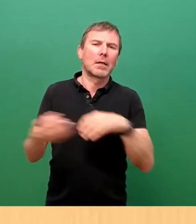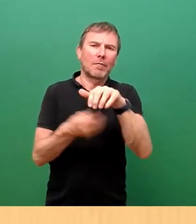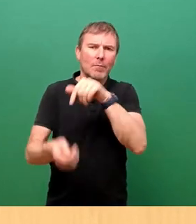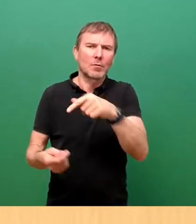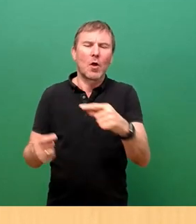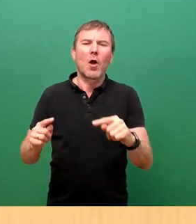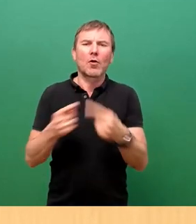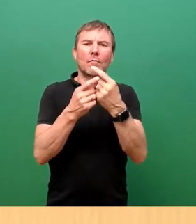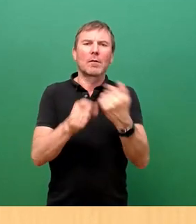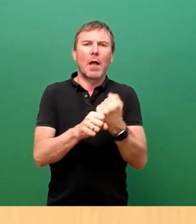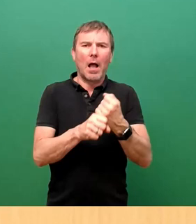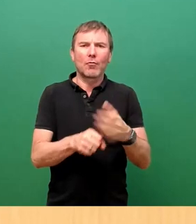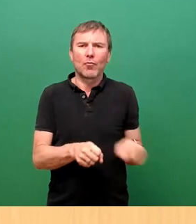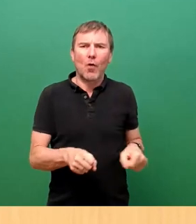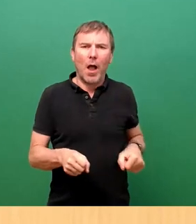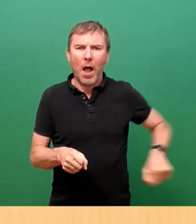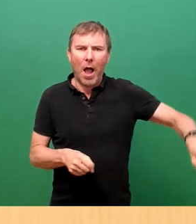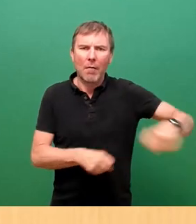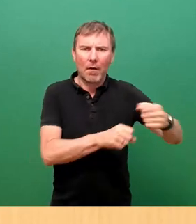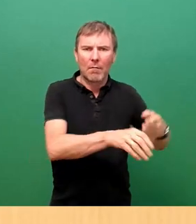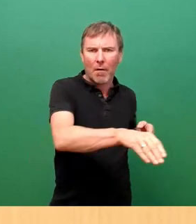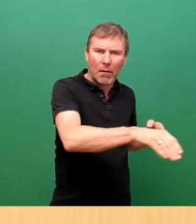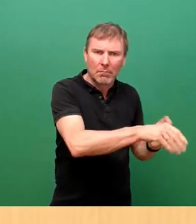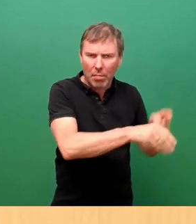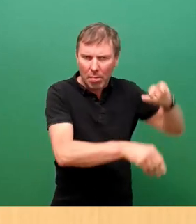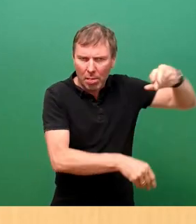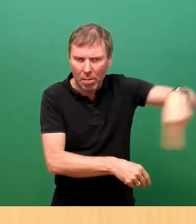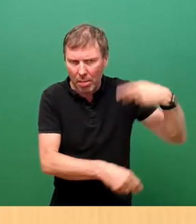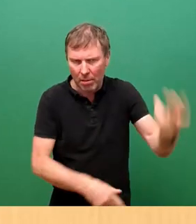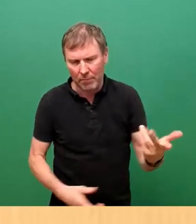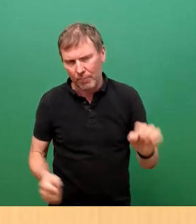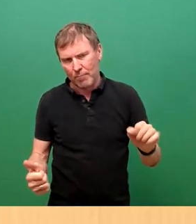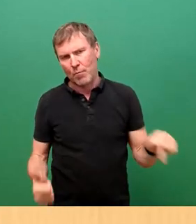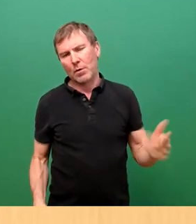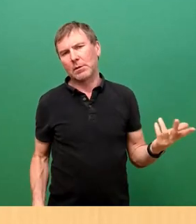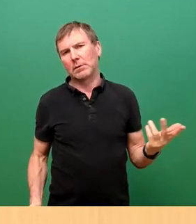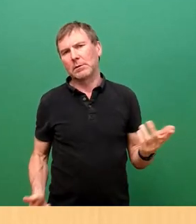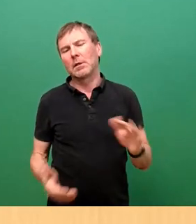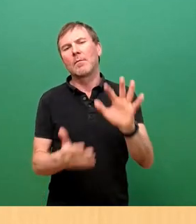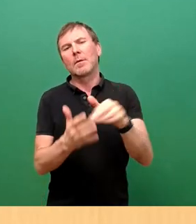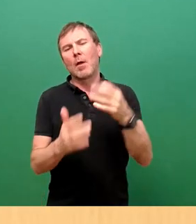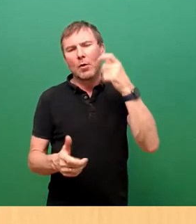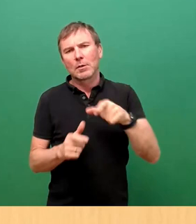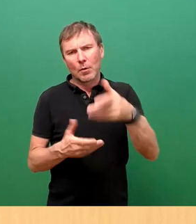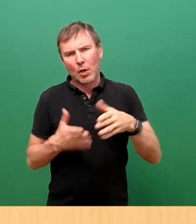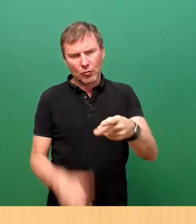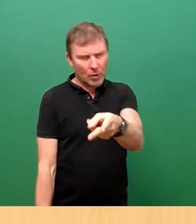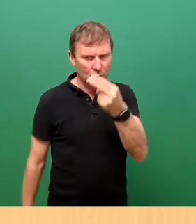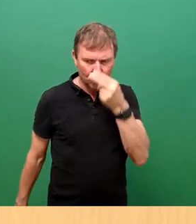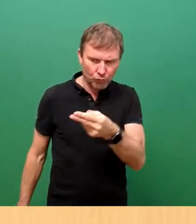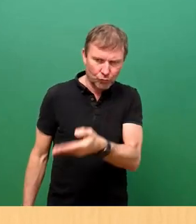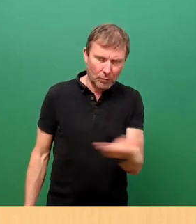Autotüren und Radverkehr und wer sich die Planung zur Königsburger Straße angeguckt hat, wird feststellen,